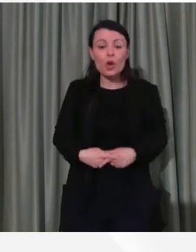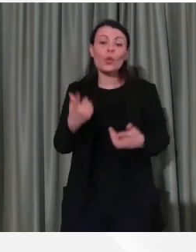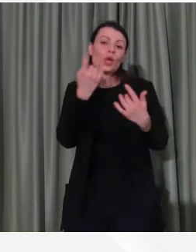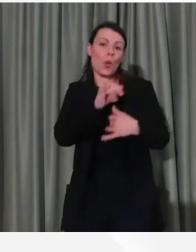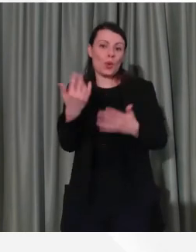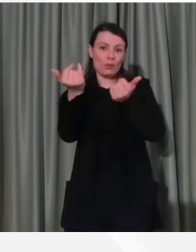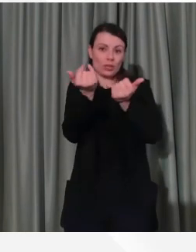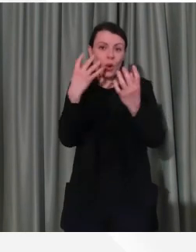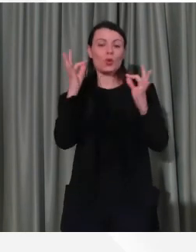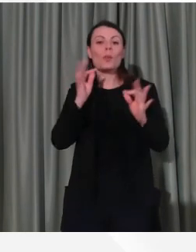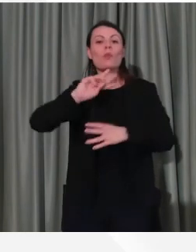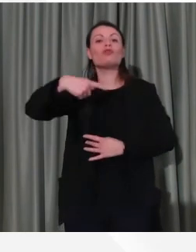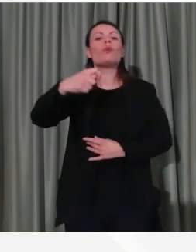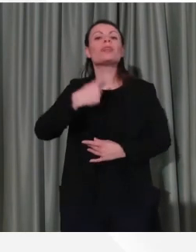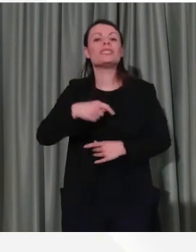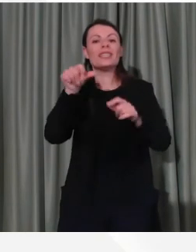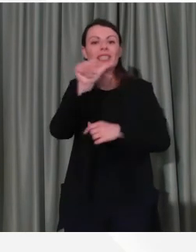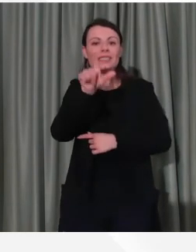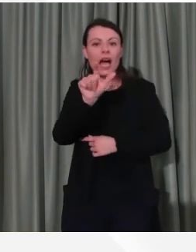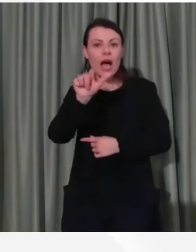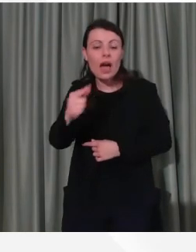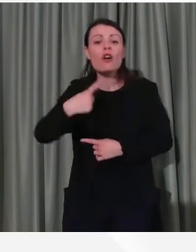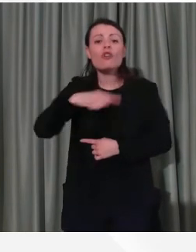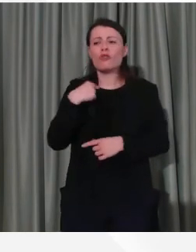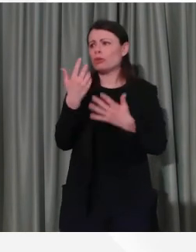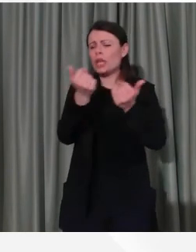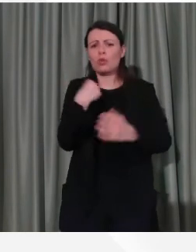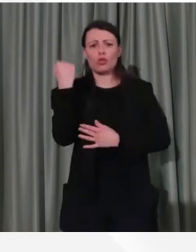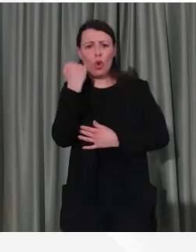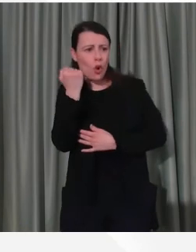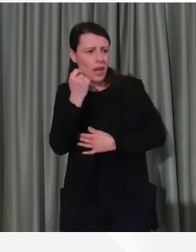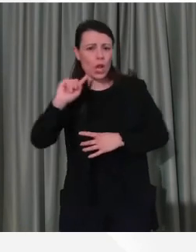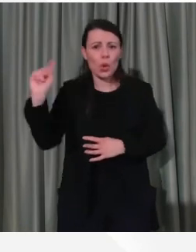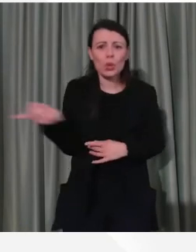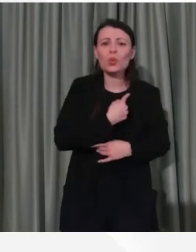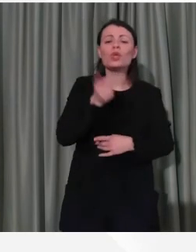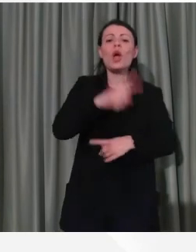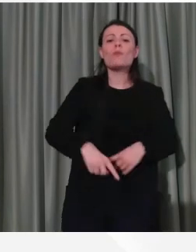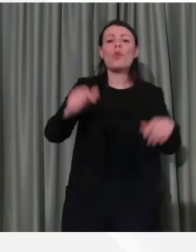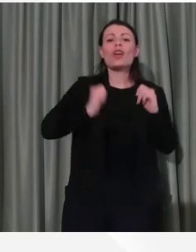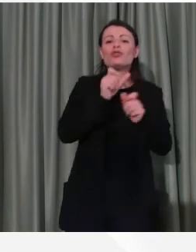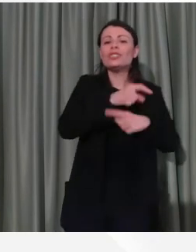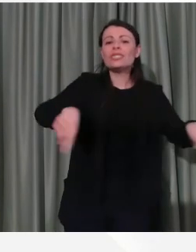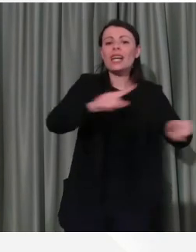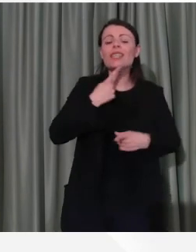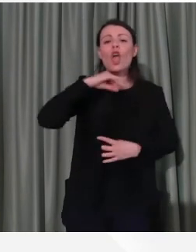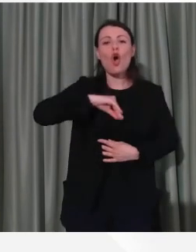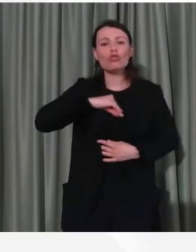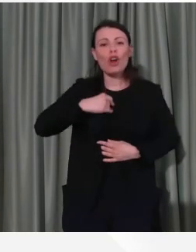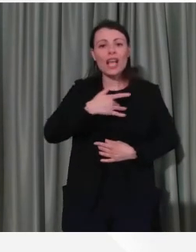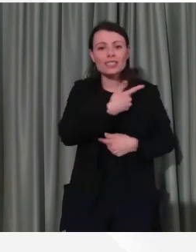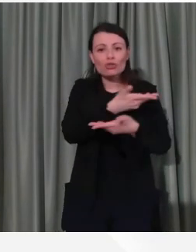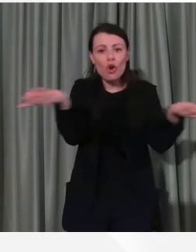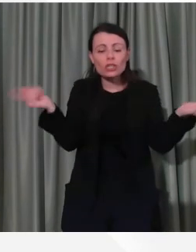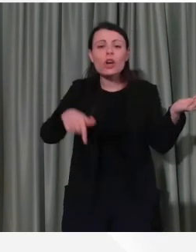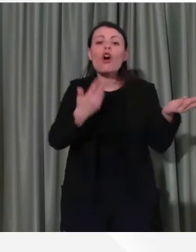tutti gli operatori, abbiamo salutato tutti i cittadini coscienziosi, facciamo un saluto oggi particolare